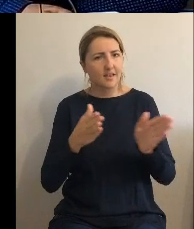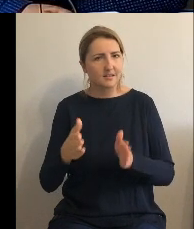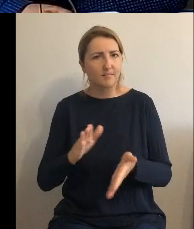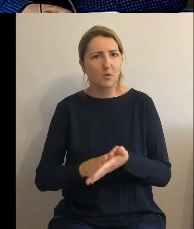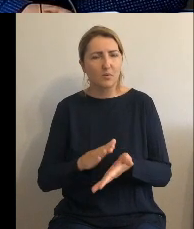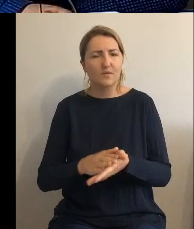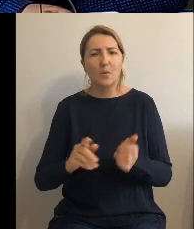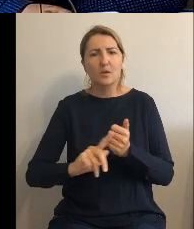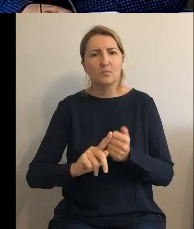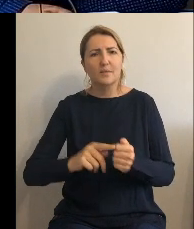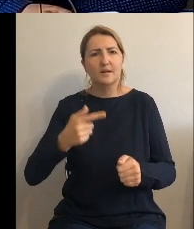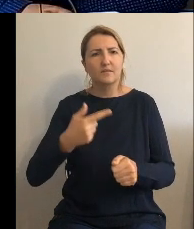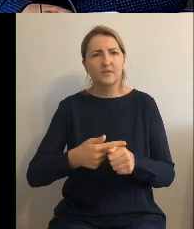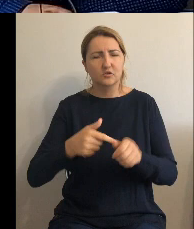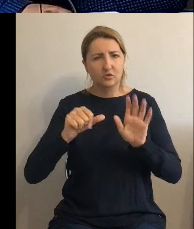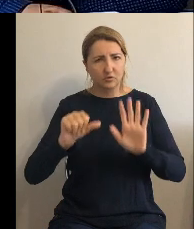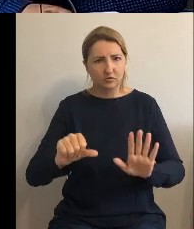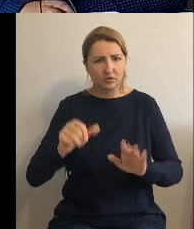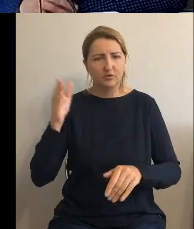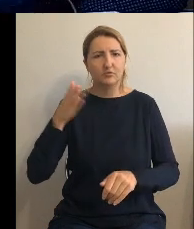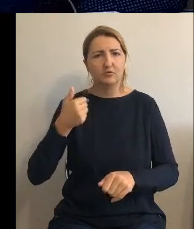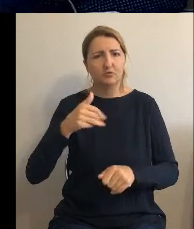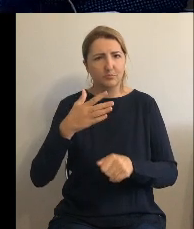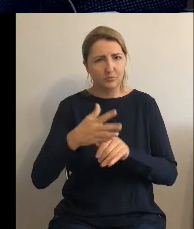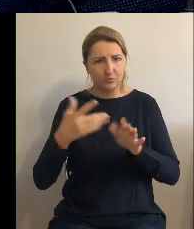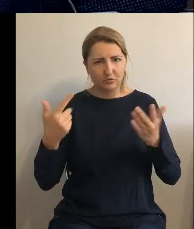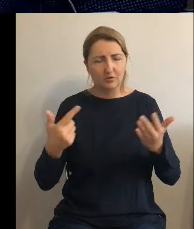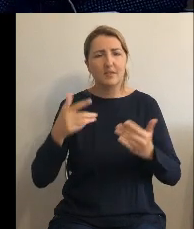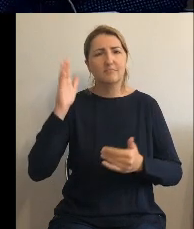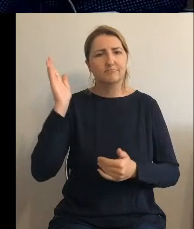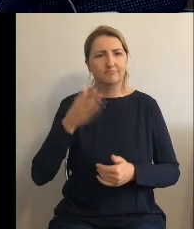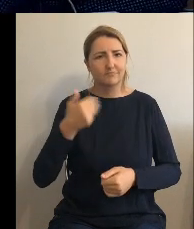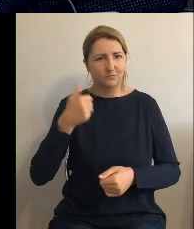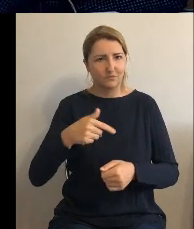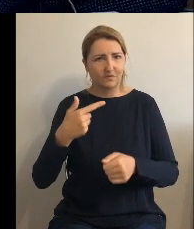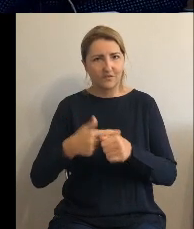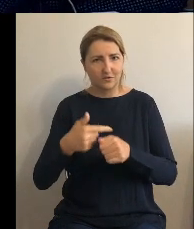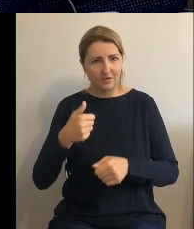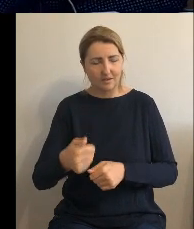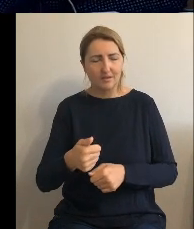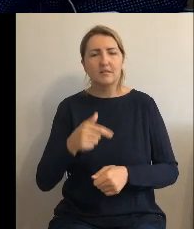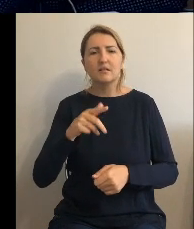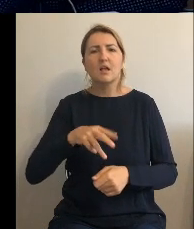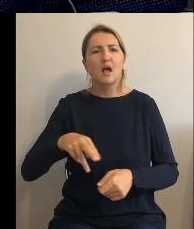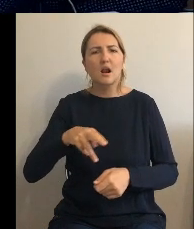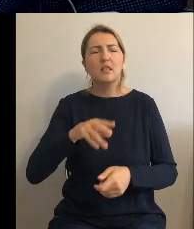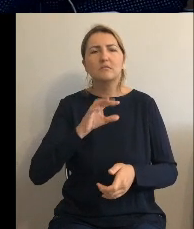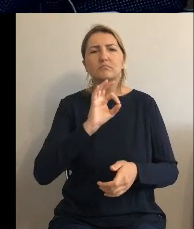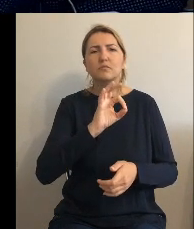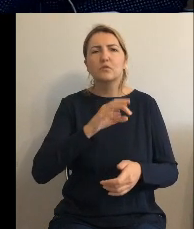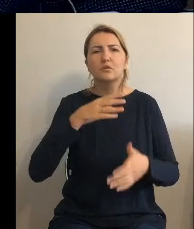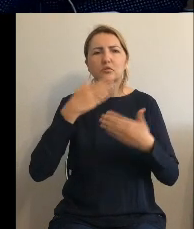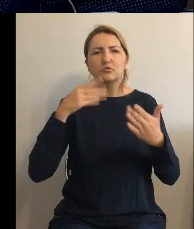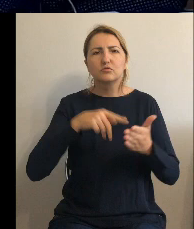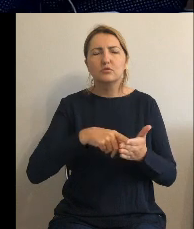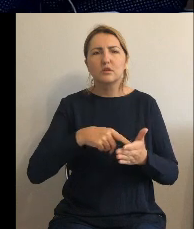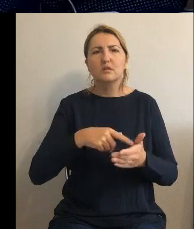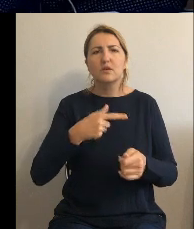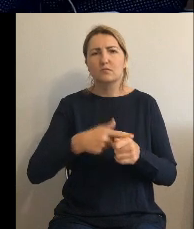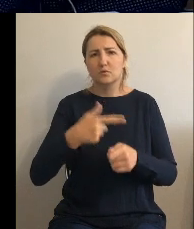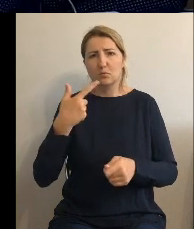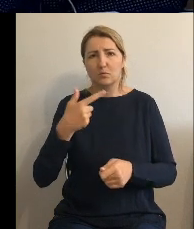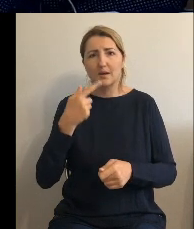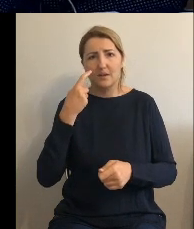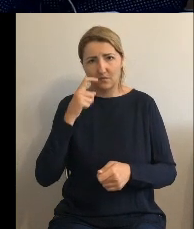łamane przez 157 łamane przez 21 rady gminy Gruta z dnia 29 kwietnia 2021 roku.